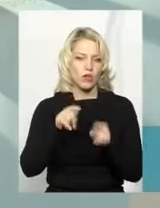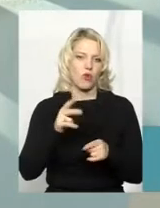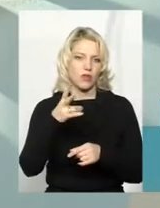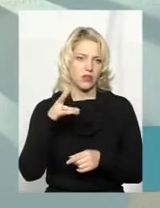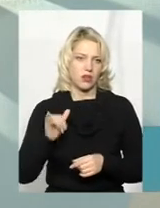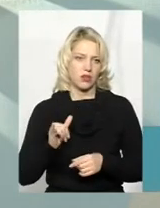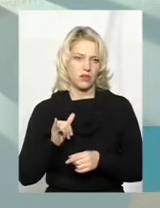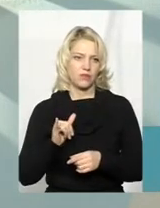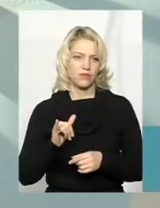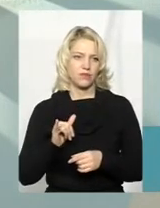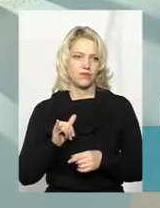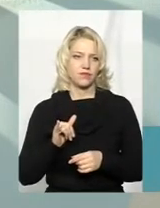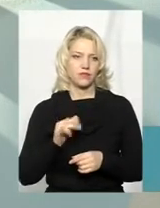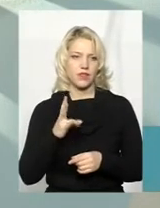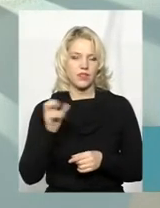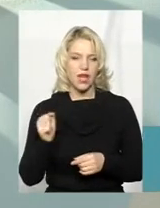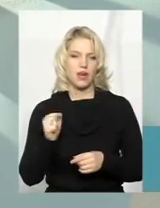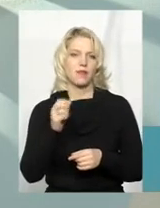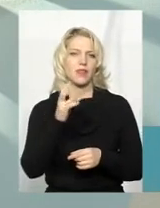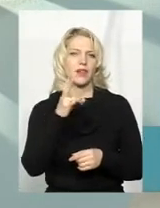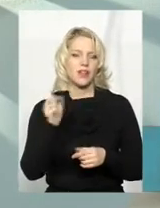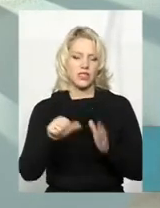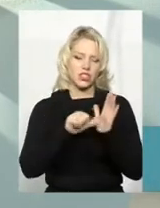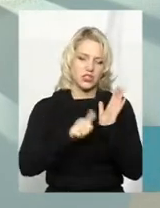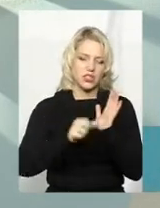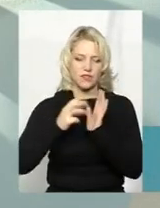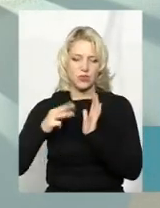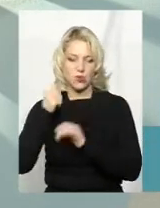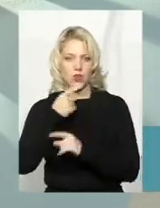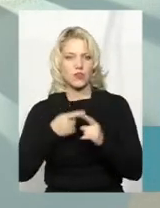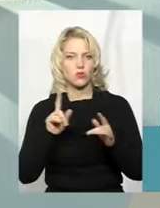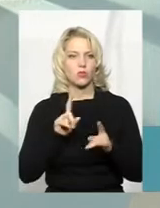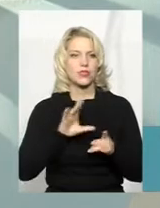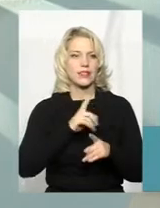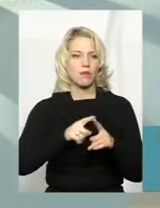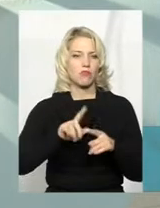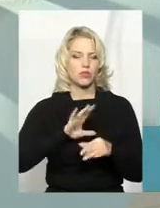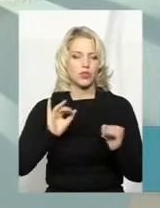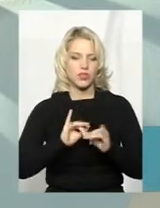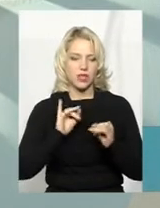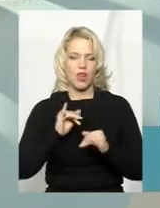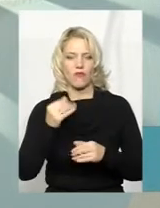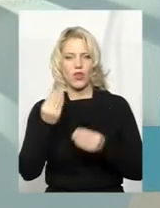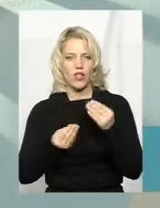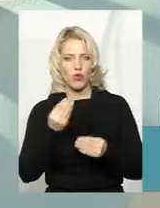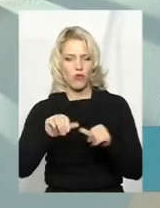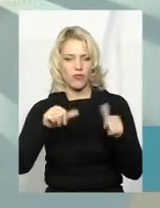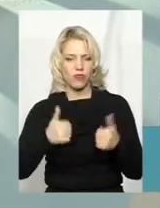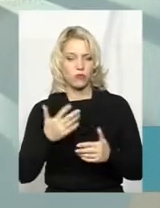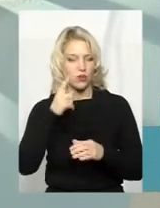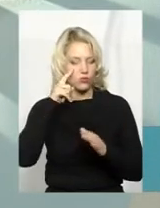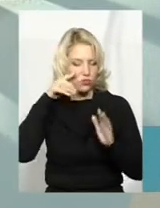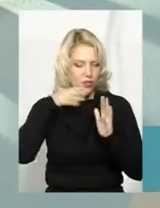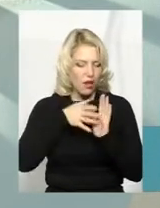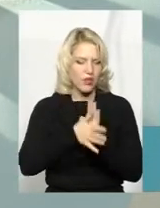-18 років. Тобто, щоб це було цікаво, це було в ігровій формі. Якщо заглибитись, як саме працює цей